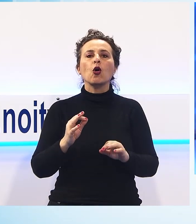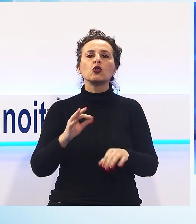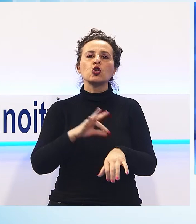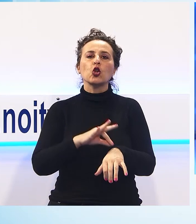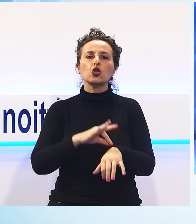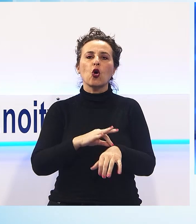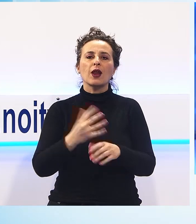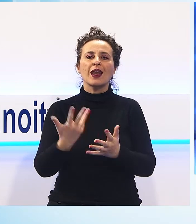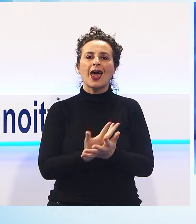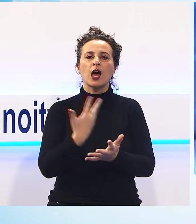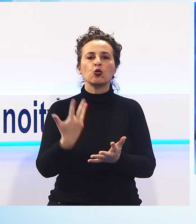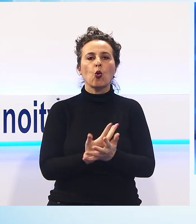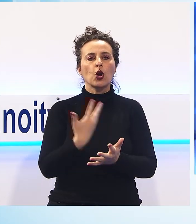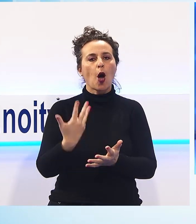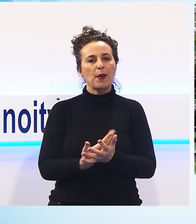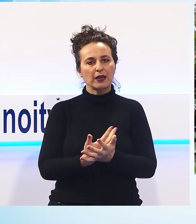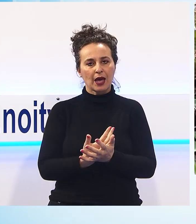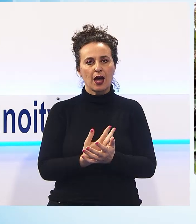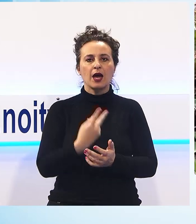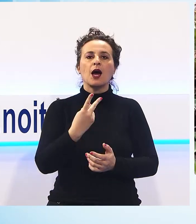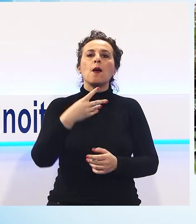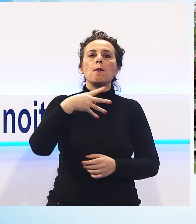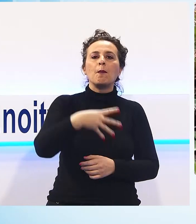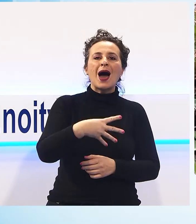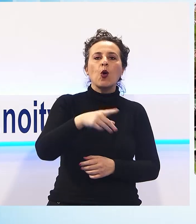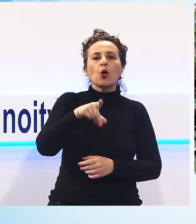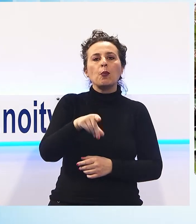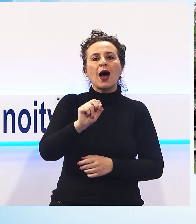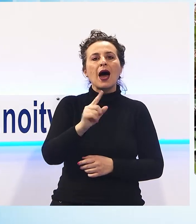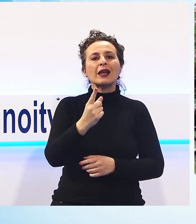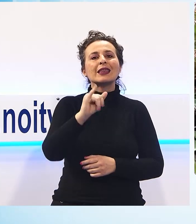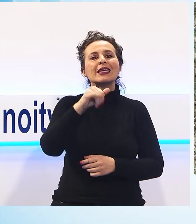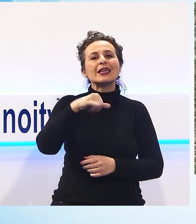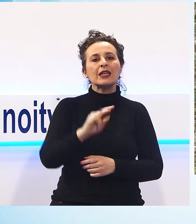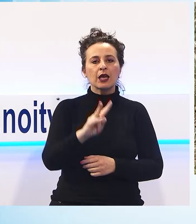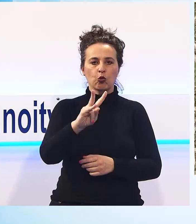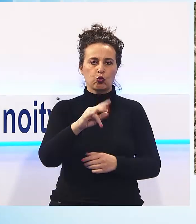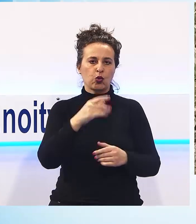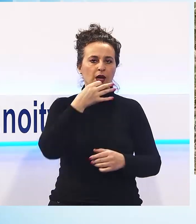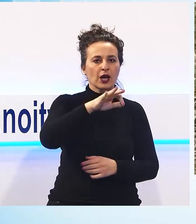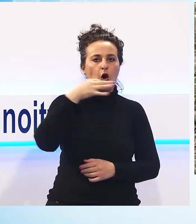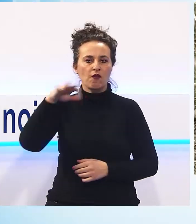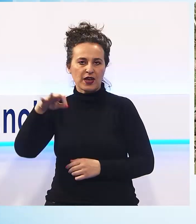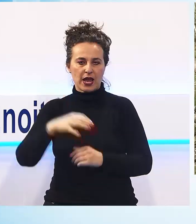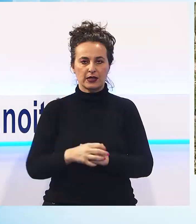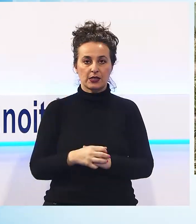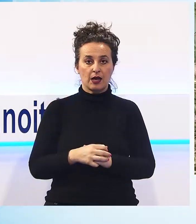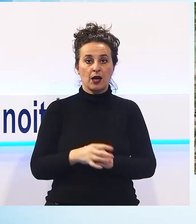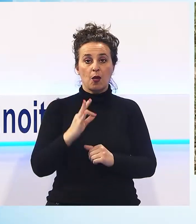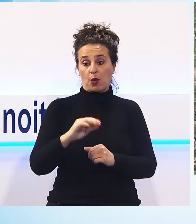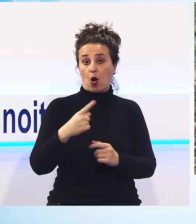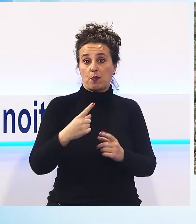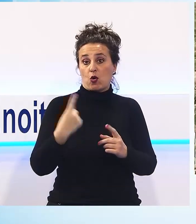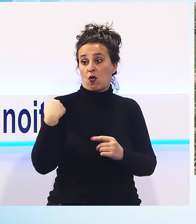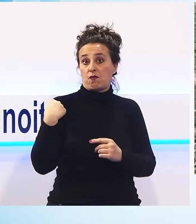Pardini in due conferenze. Anche nella nostra provincia ultimamente è scoppiato l'interesse per la cultura e la